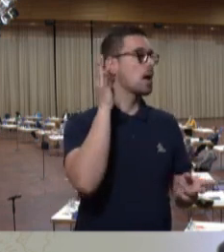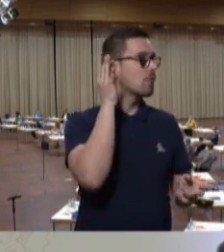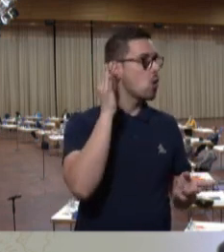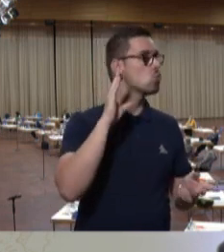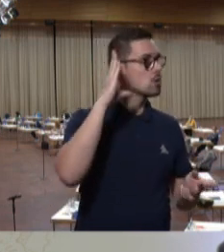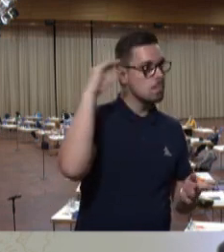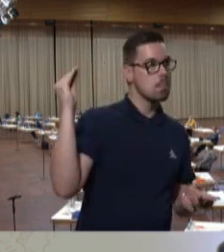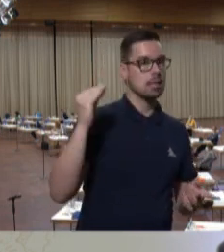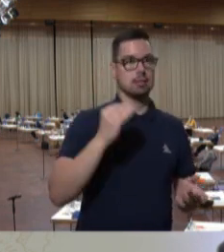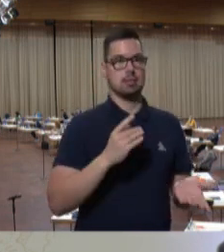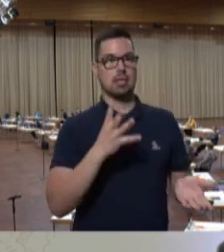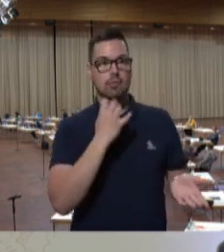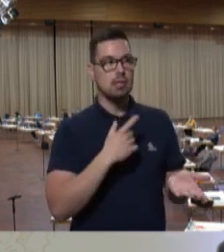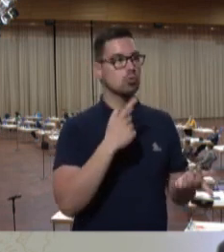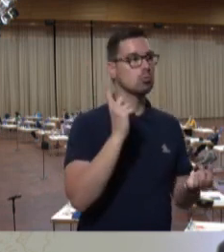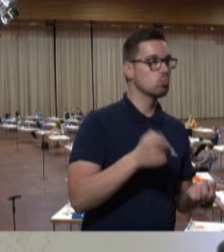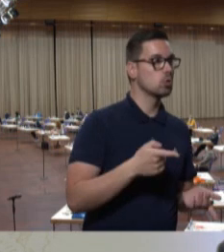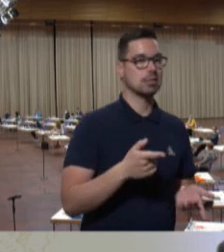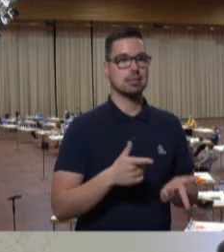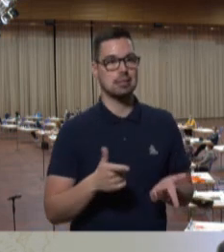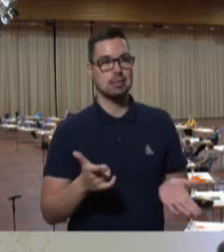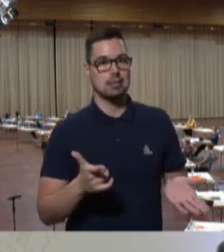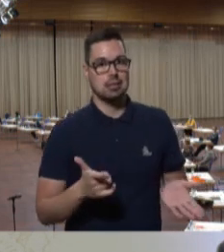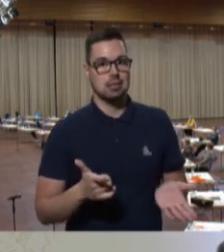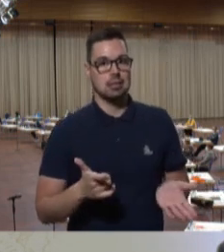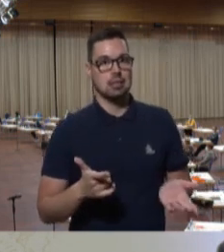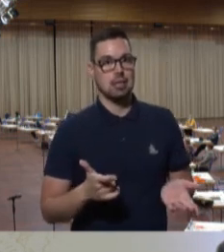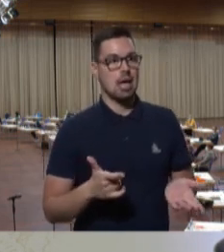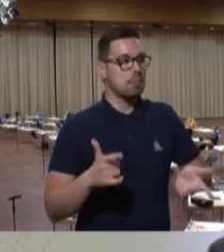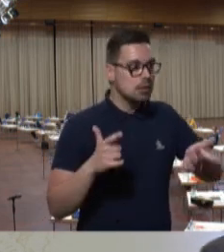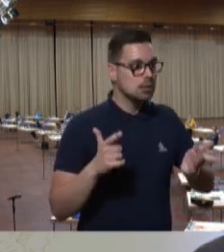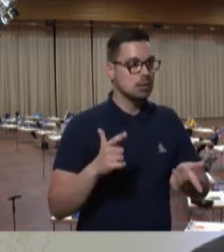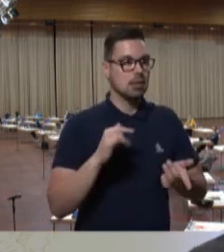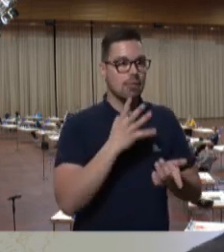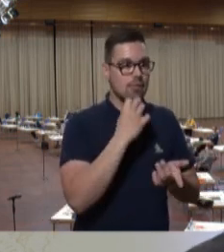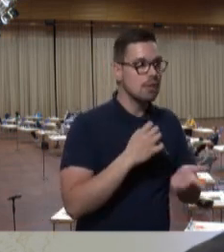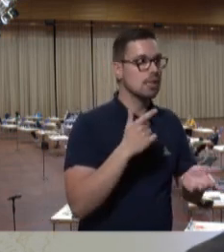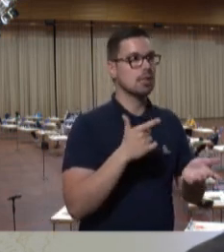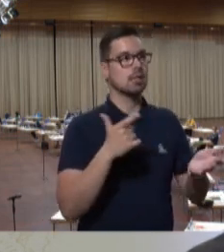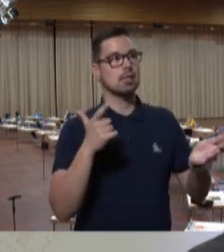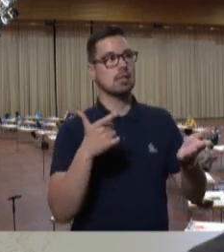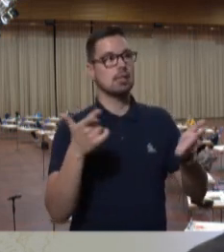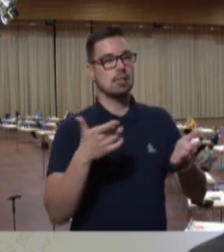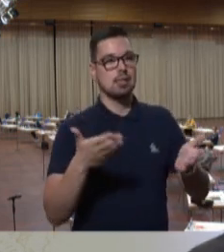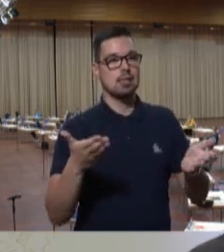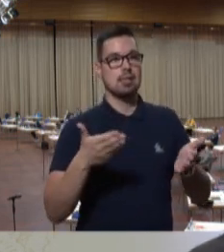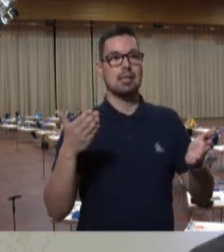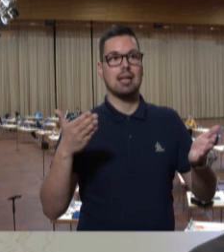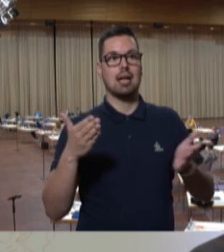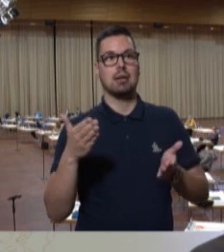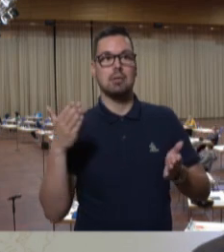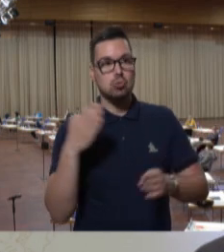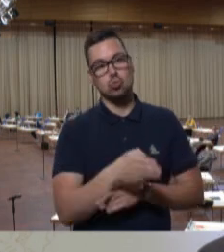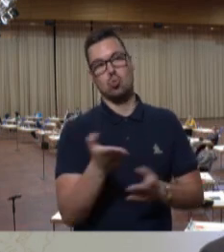will es bewusst und benutzt dafür vielleicht das Binnen-I, das andere schon stört. Der andere will es angeblich gar nicht. Auf keinen Fall